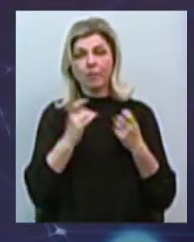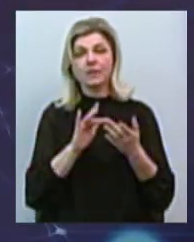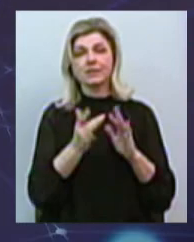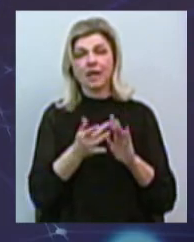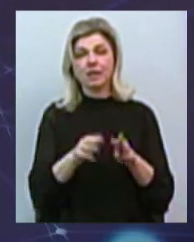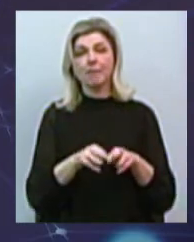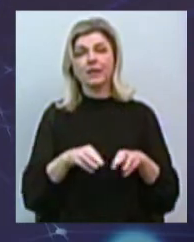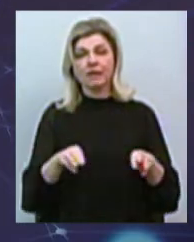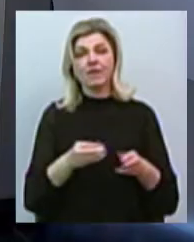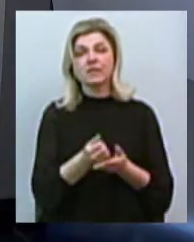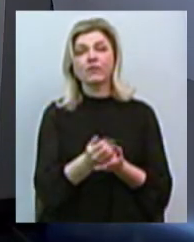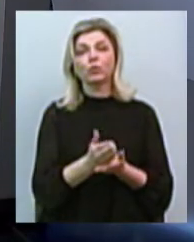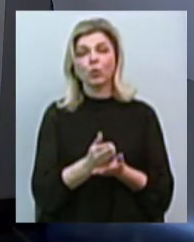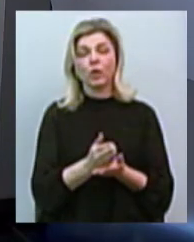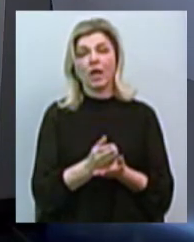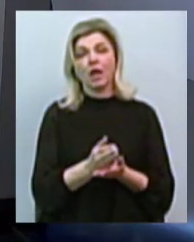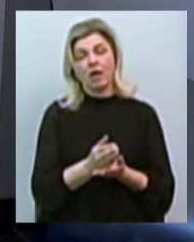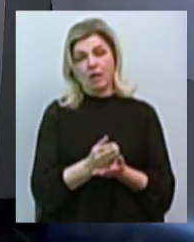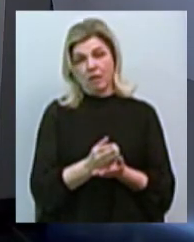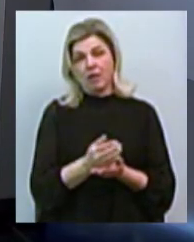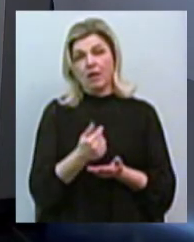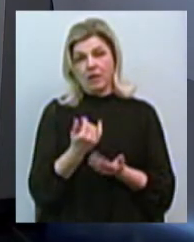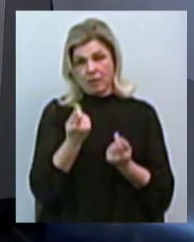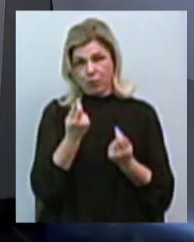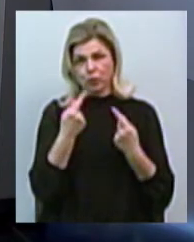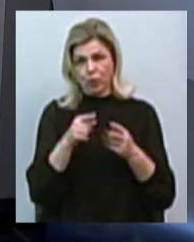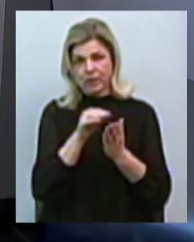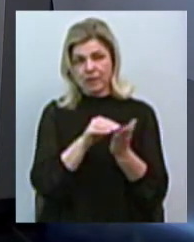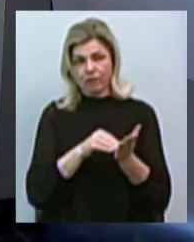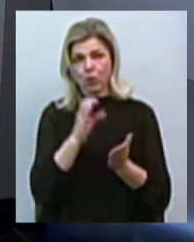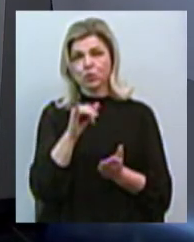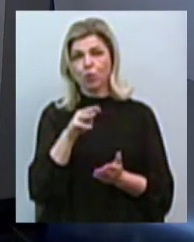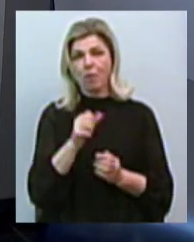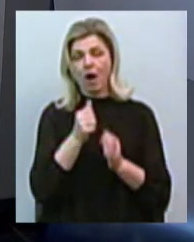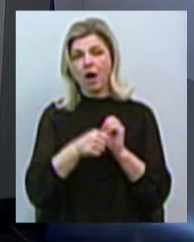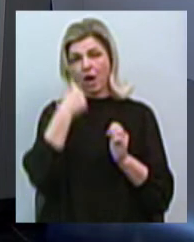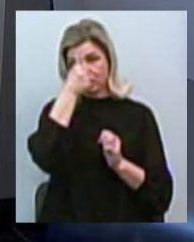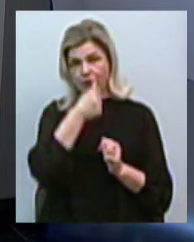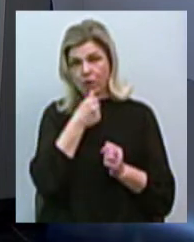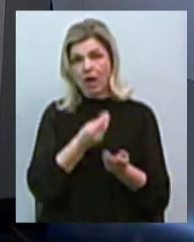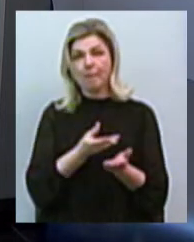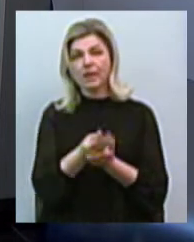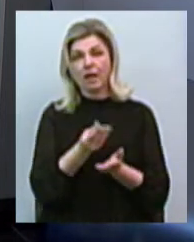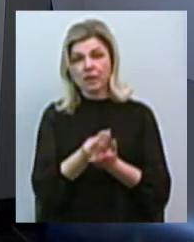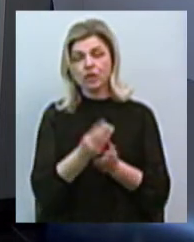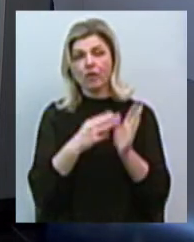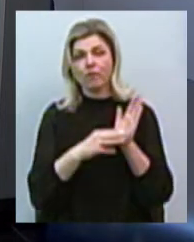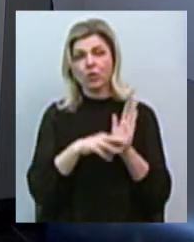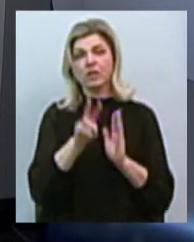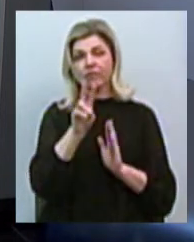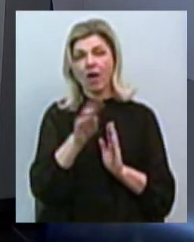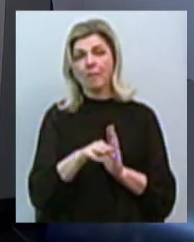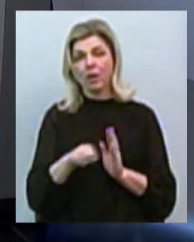інфраструктури, трошки інші цифри, зараз я озвучив всі, Сума щорічних концесійних платежів – 82 мільйони